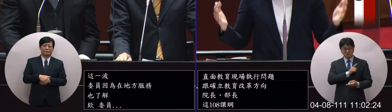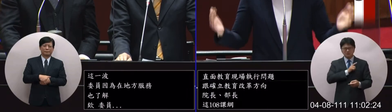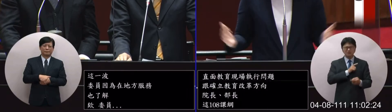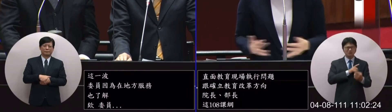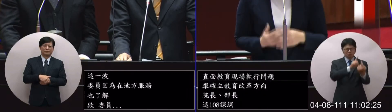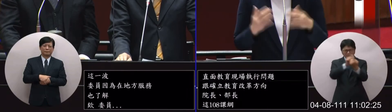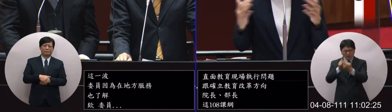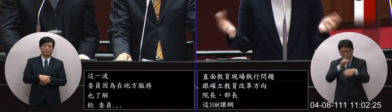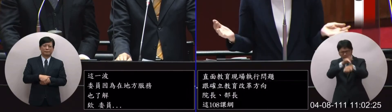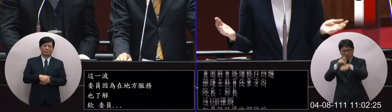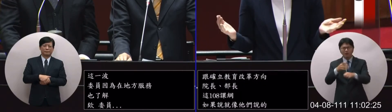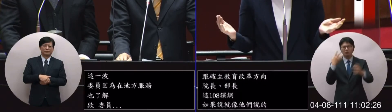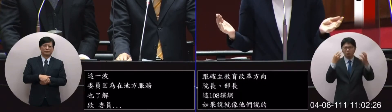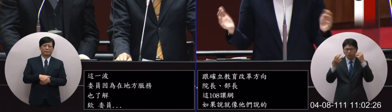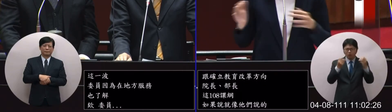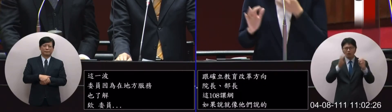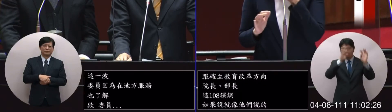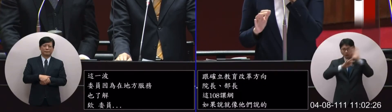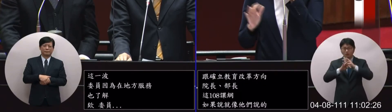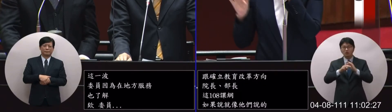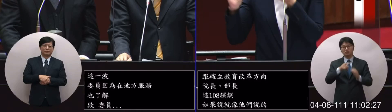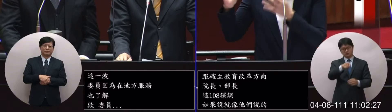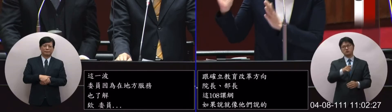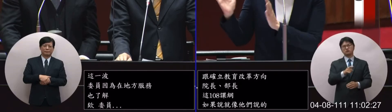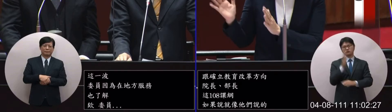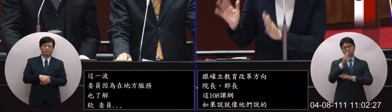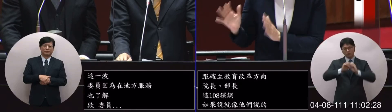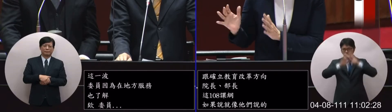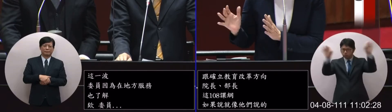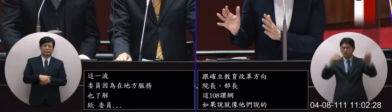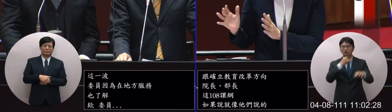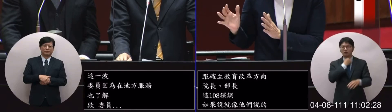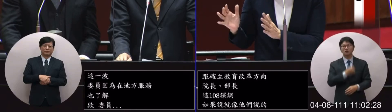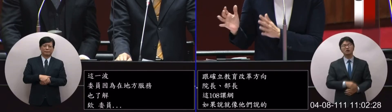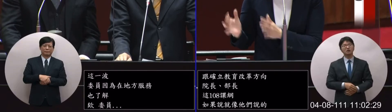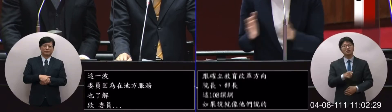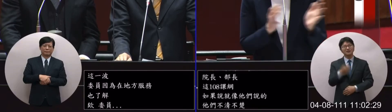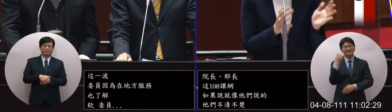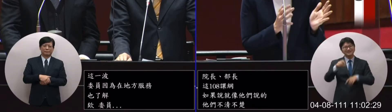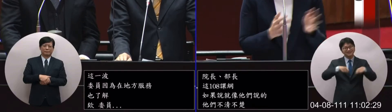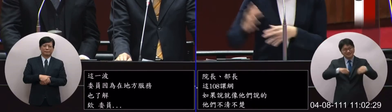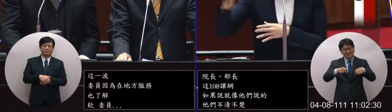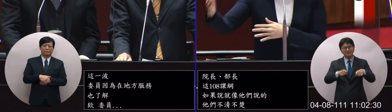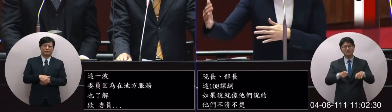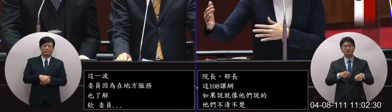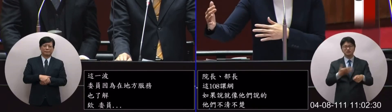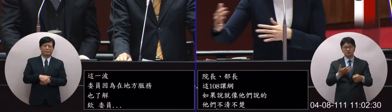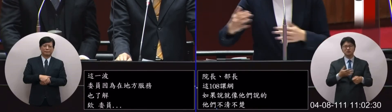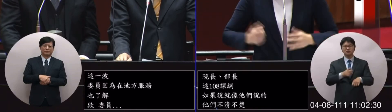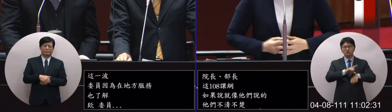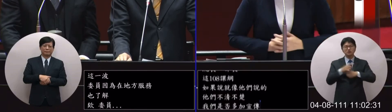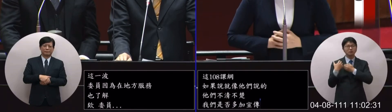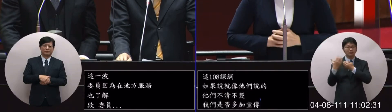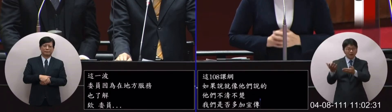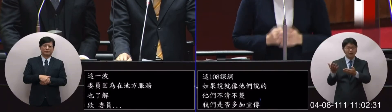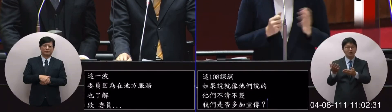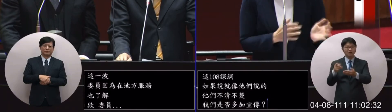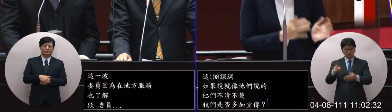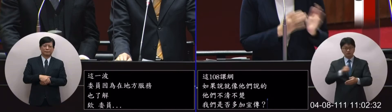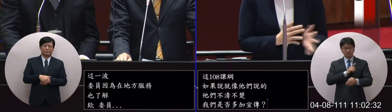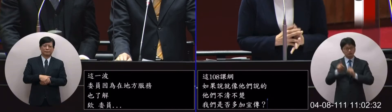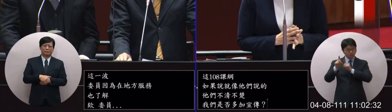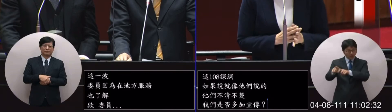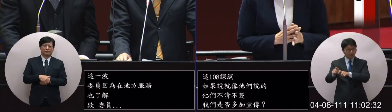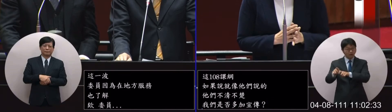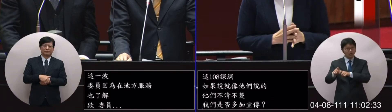我們是不是多家的宣傳你不要說是因為新的政策而需要時間只要有時間給他他就可以